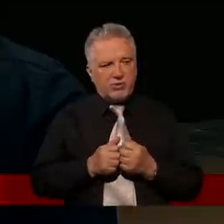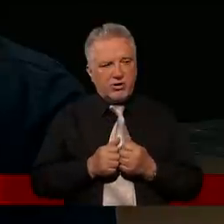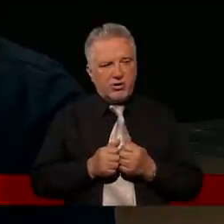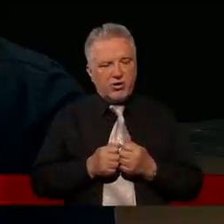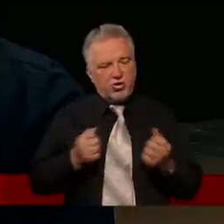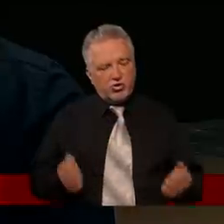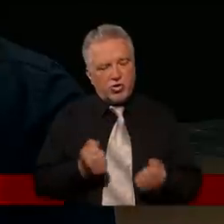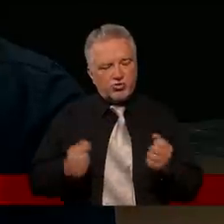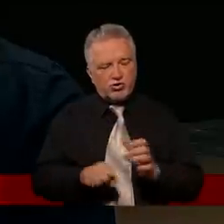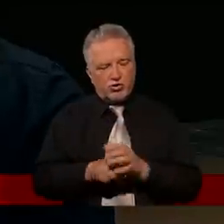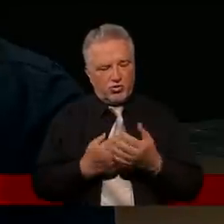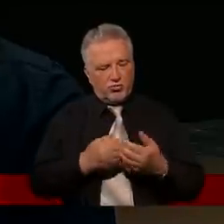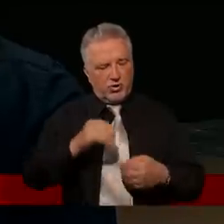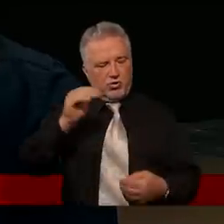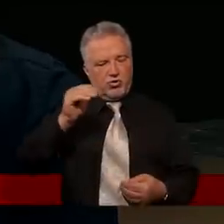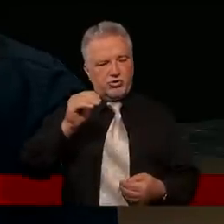dążąc do wielkości,